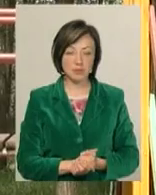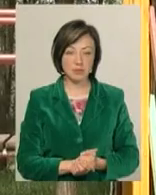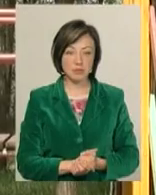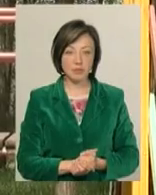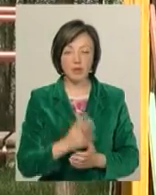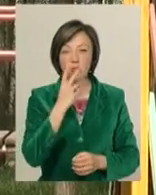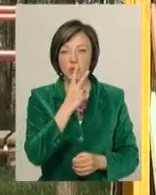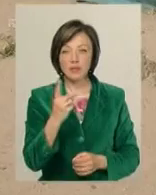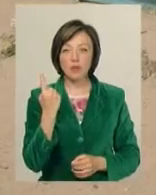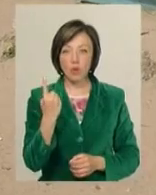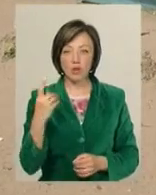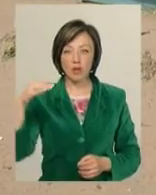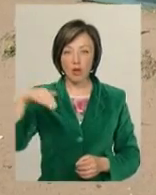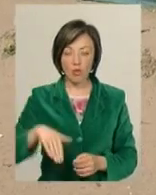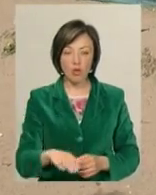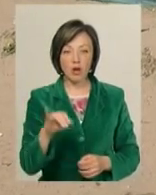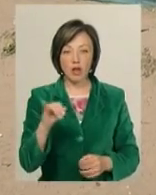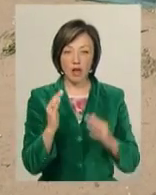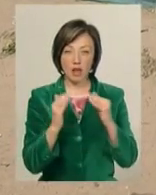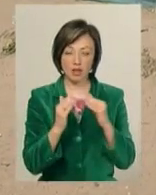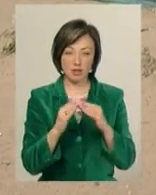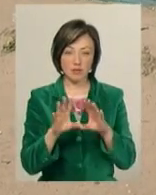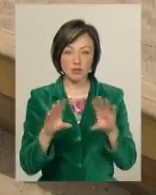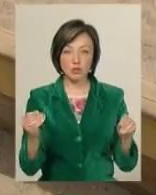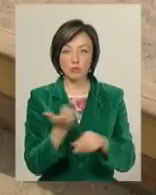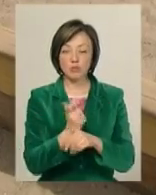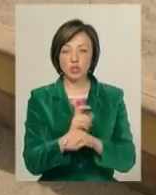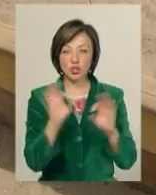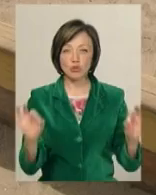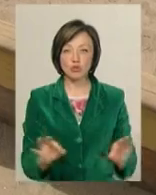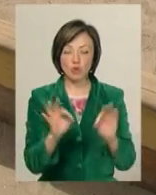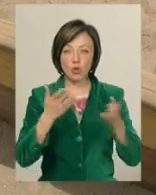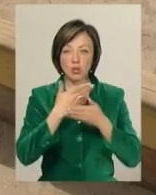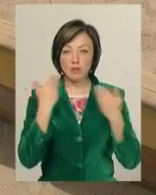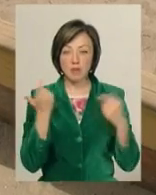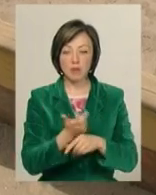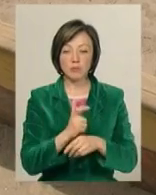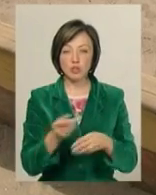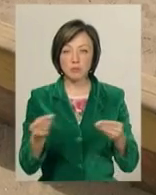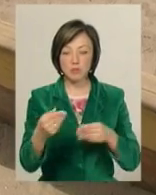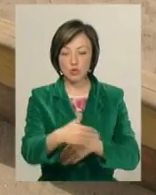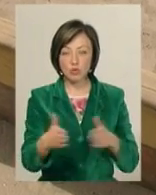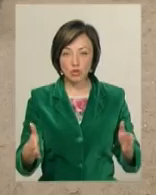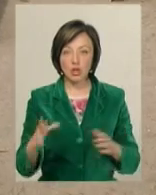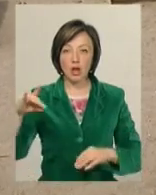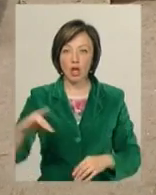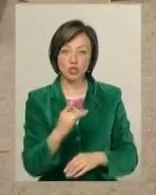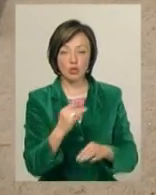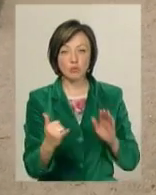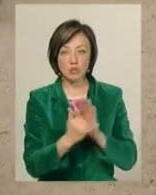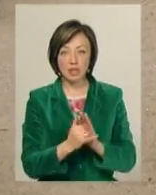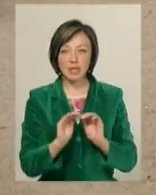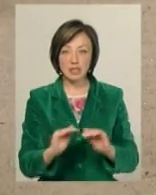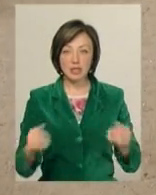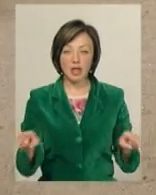Подивіться, тільки горка і хатинка. Більше нема нічого. Десь більше пісочницю зробити, качельки поставити